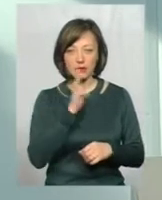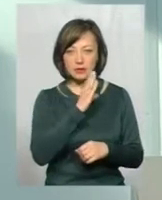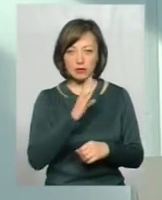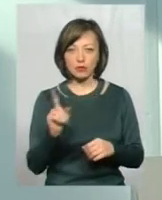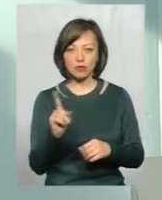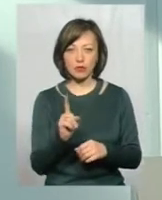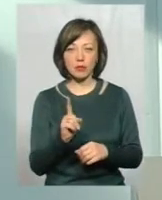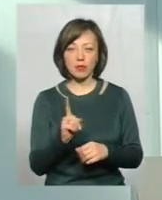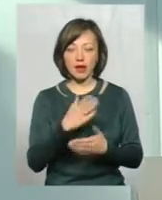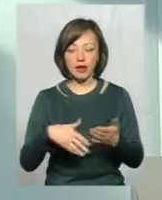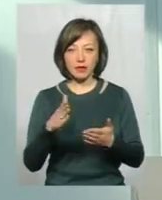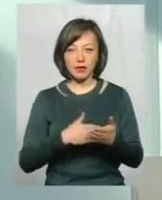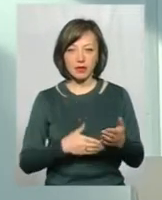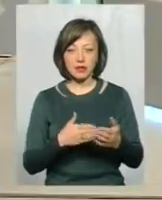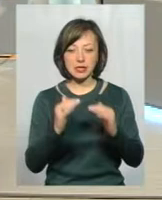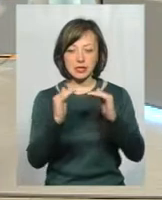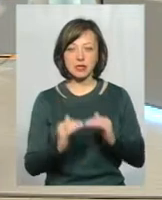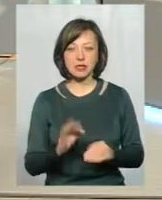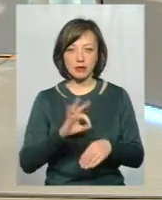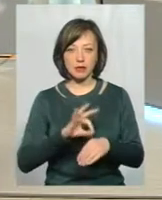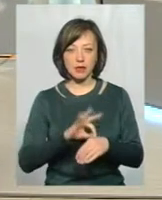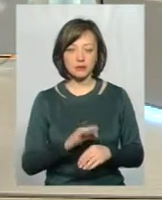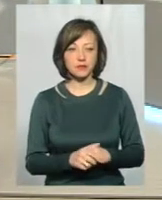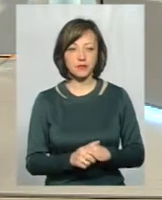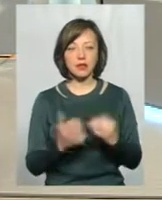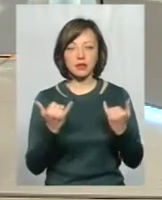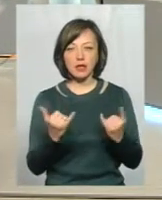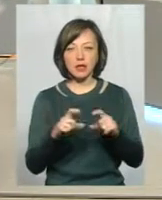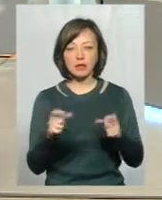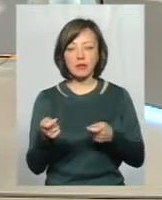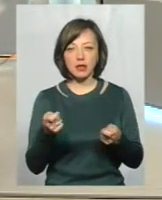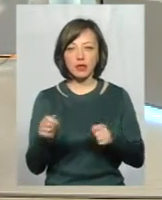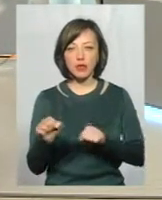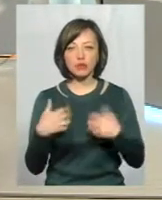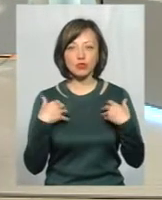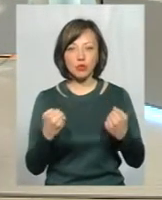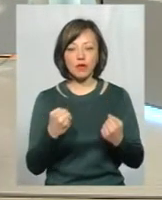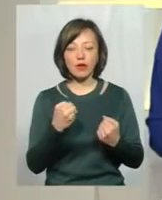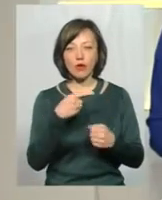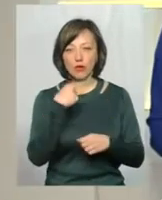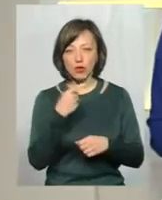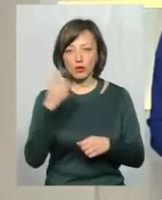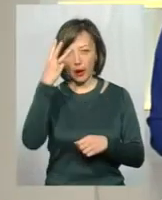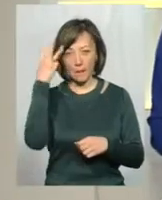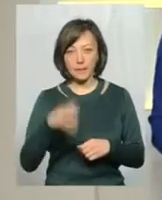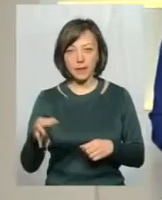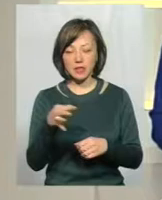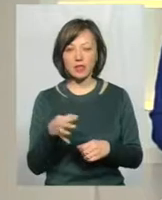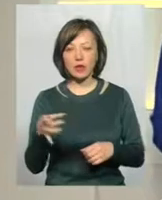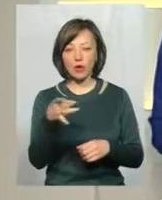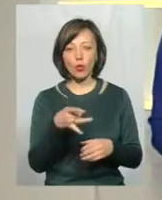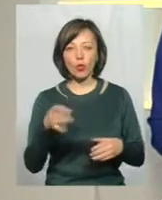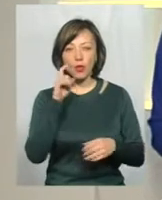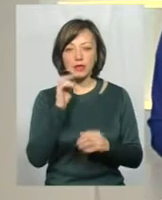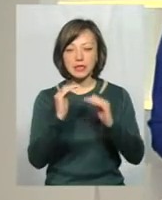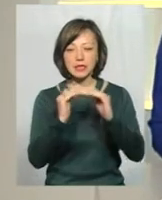для того, щоб ліквідувати, хоча б снизити заболіваємість. наразі Департамент охорони здоров'я говорить про те, що Хмельниччина належить до регіонів України